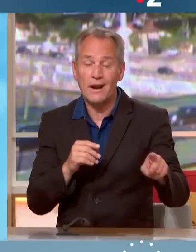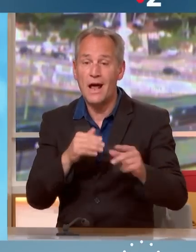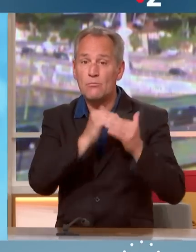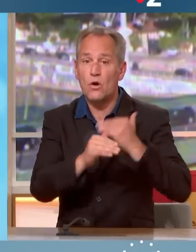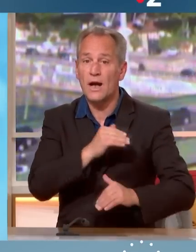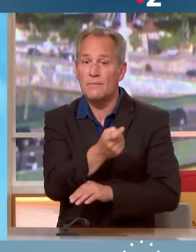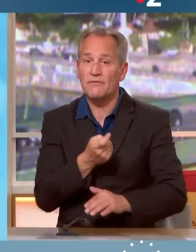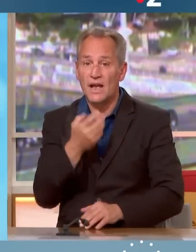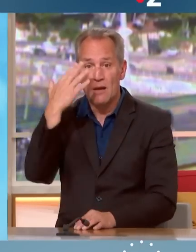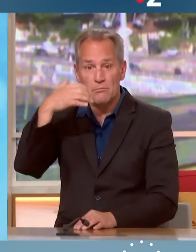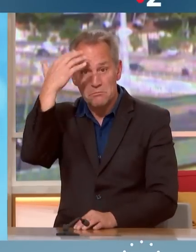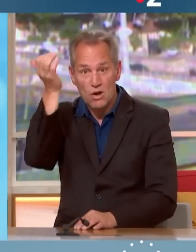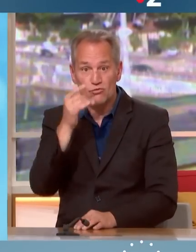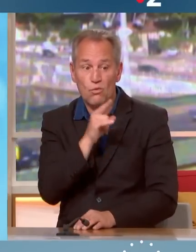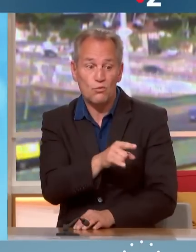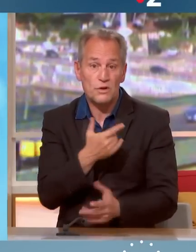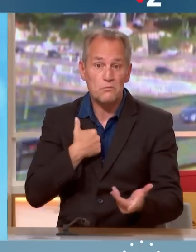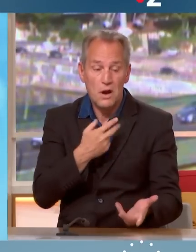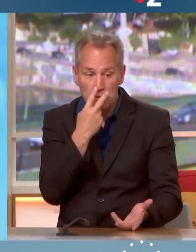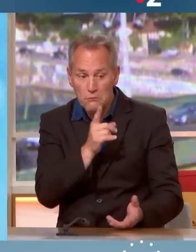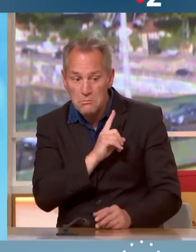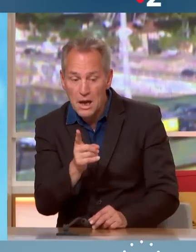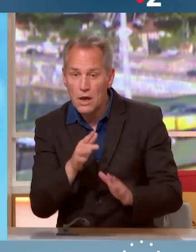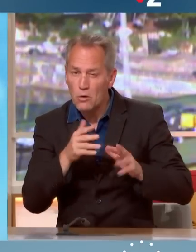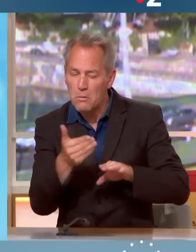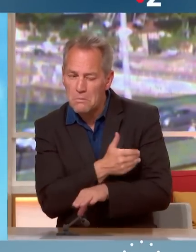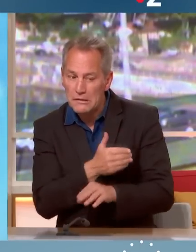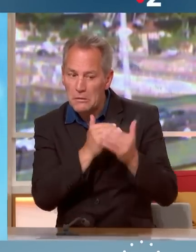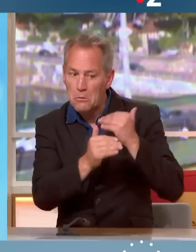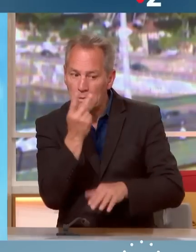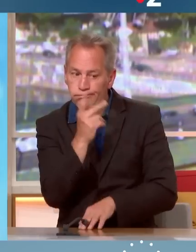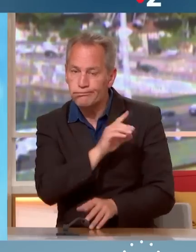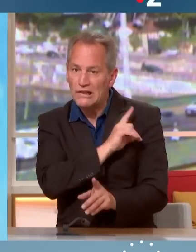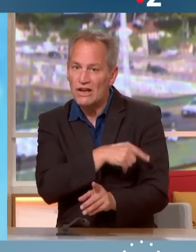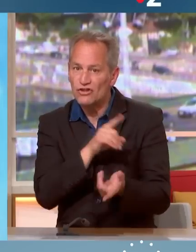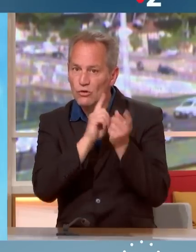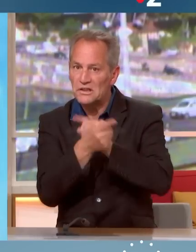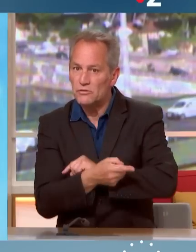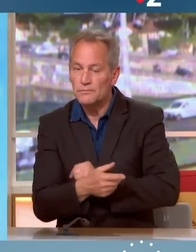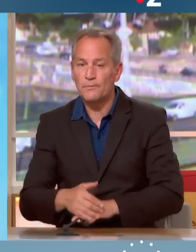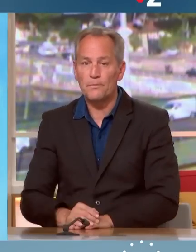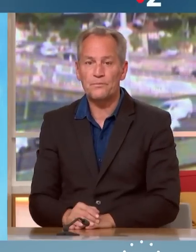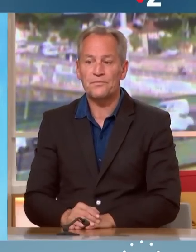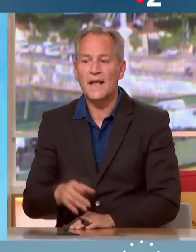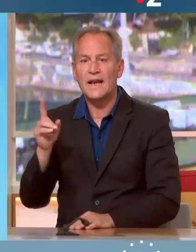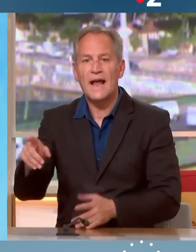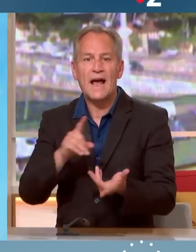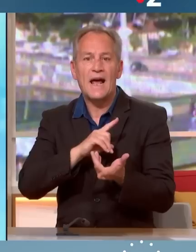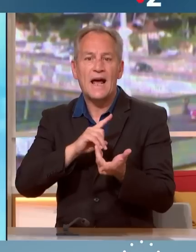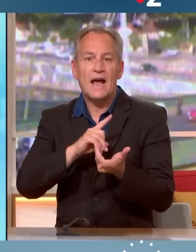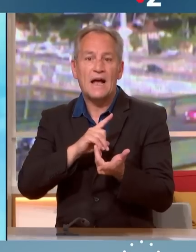ne vois pas comment il l'accélère au-delà des slogans. Jean-Pizani Ferry, économiste, dit que la transition écologique ne se fera pas sans créer un choc économique